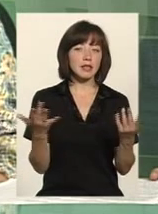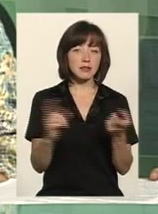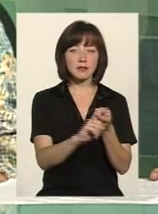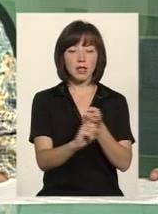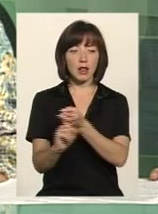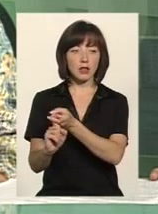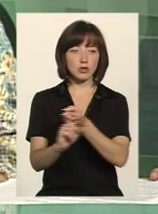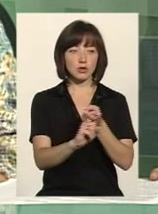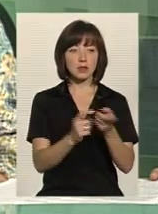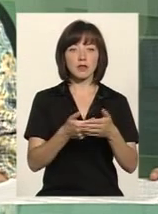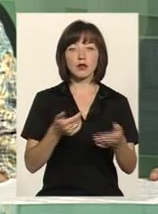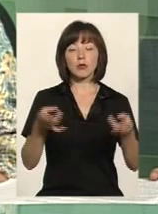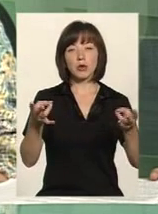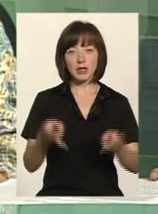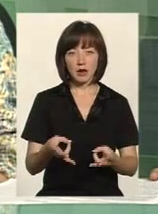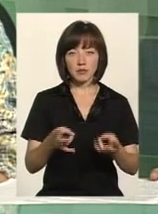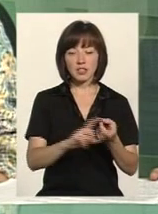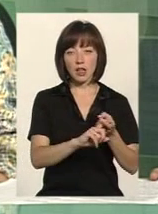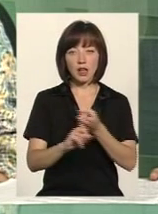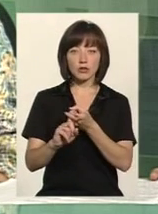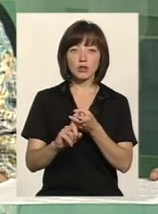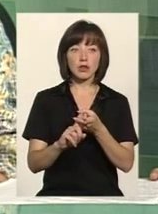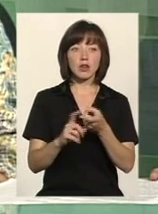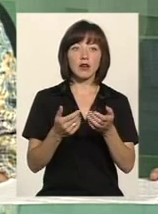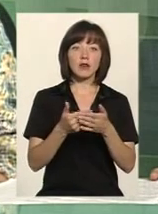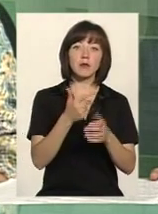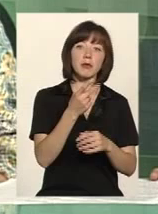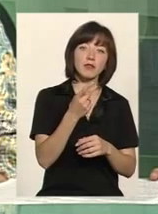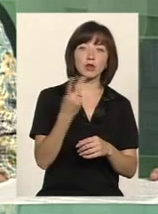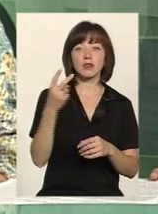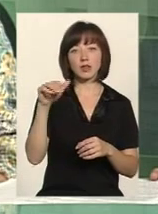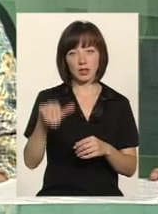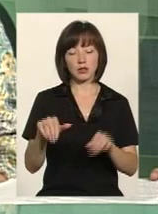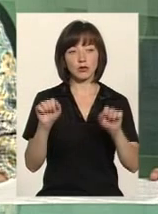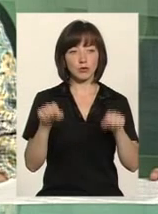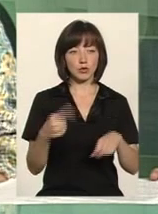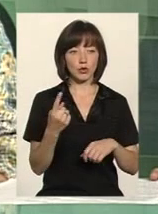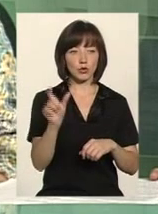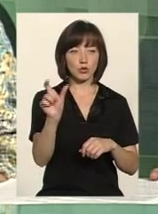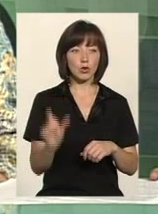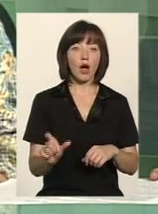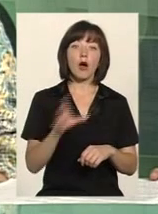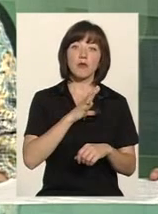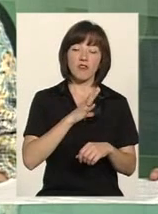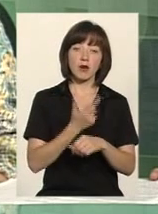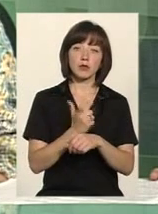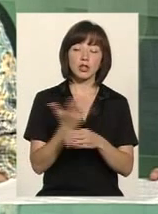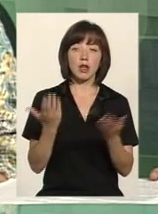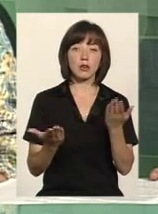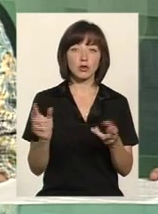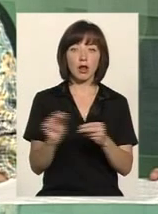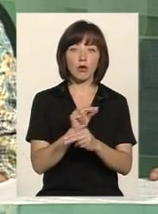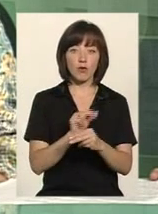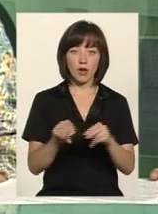від потреб, залежності від того, ну, півтори тисячі, дві тисячі на одну особу, то й більше, якщо на лікування